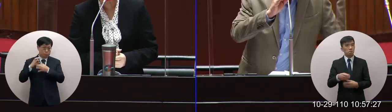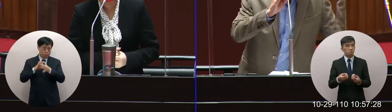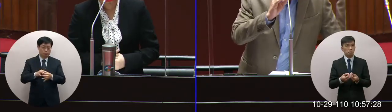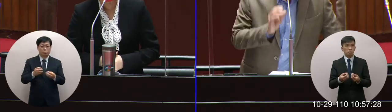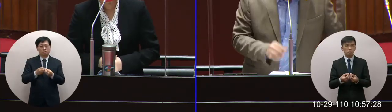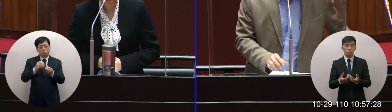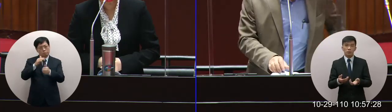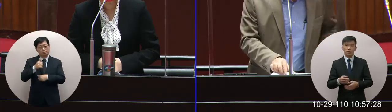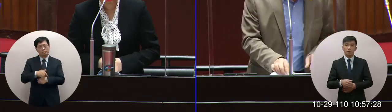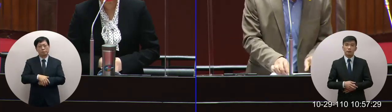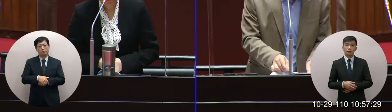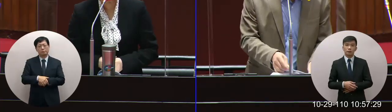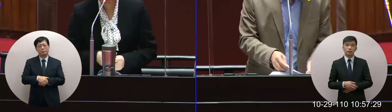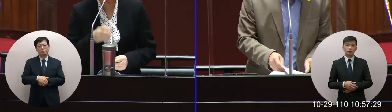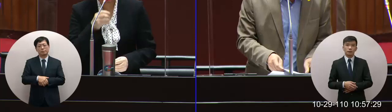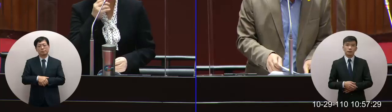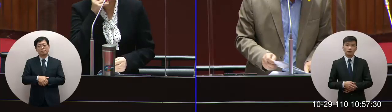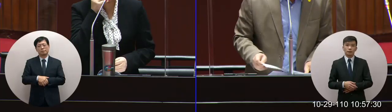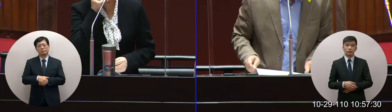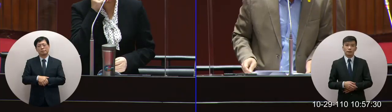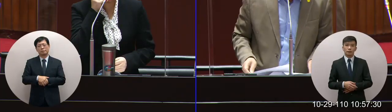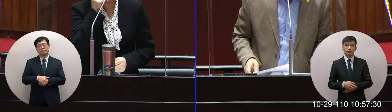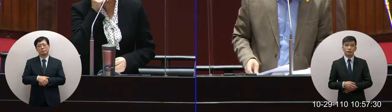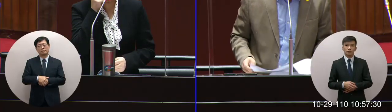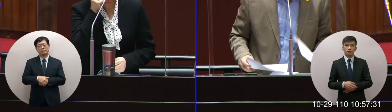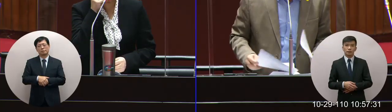對部長我們這個這個